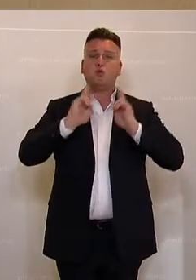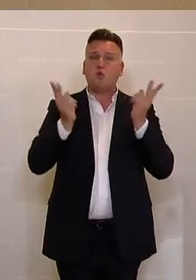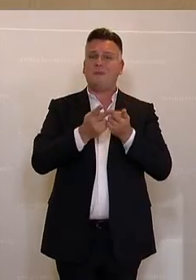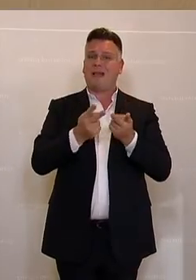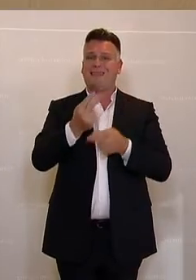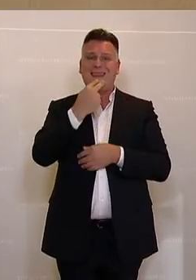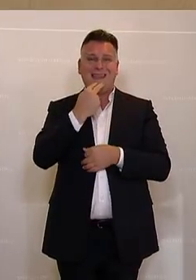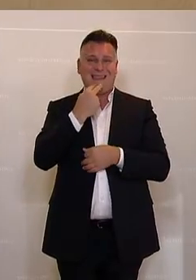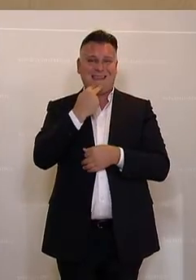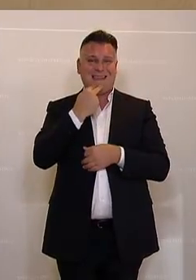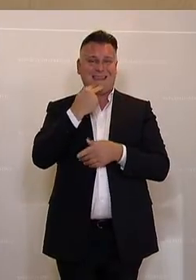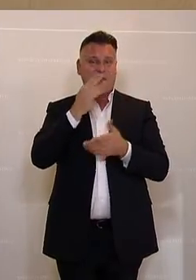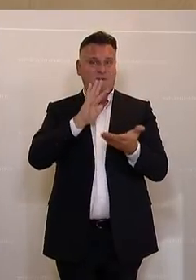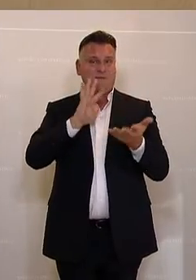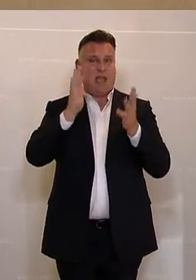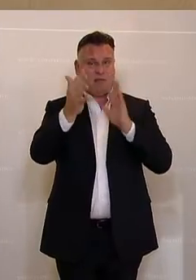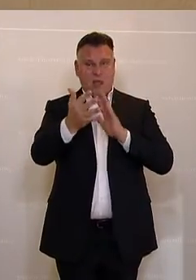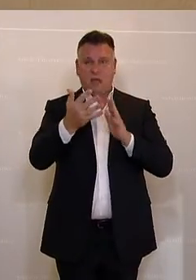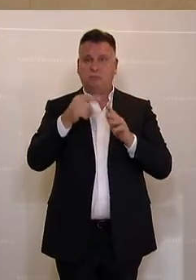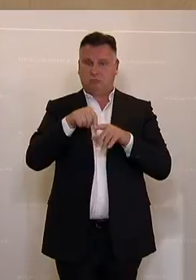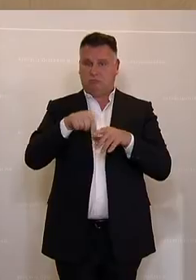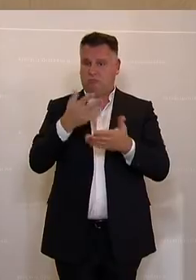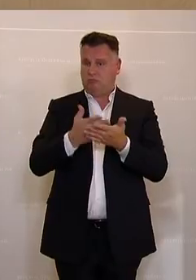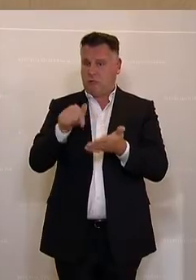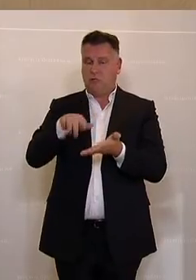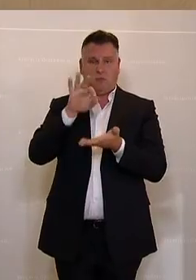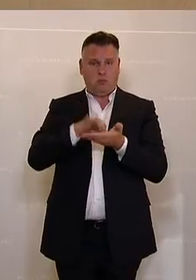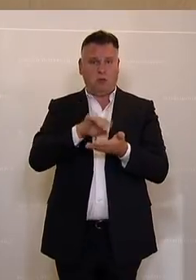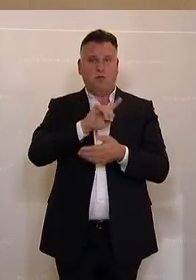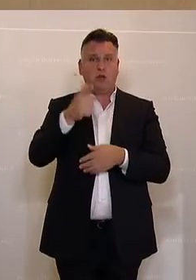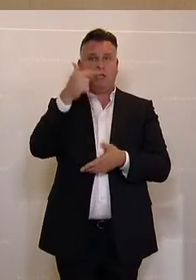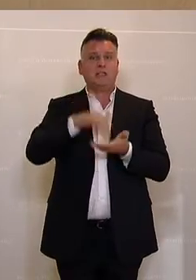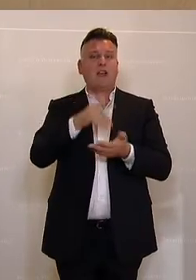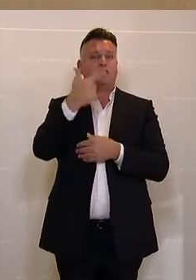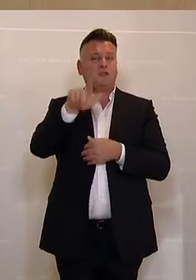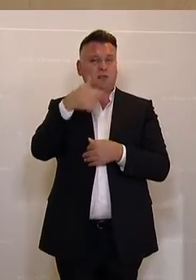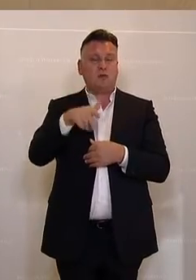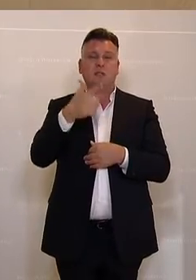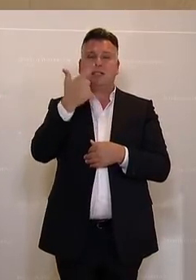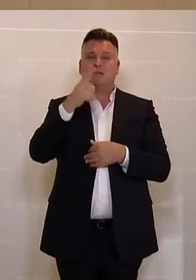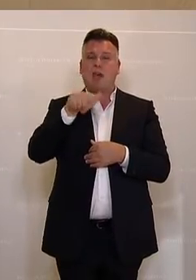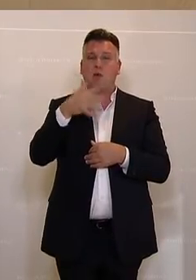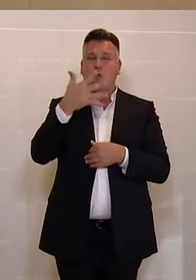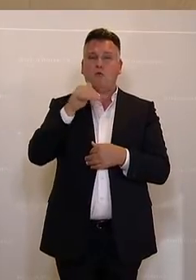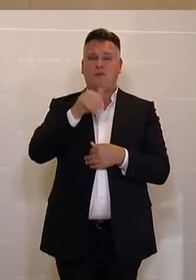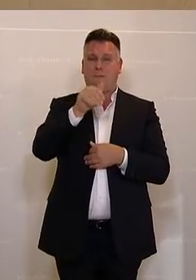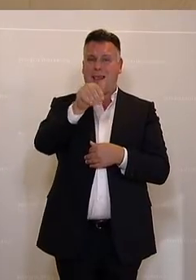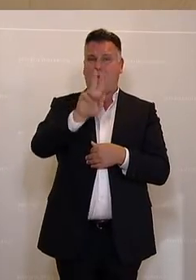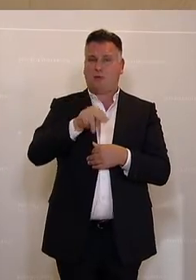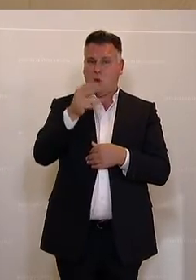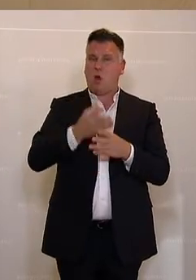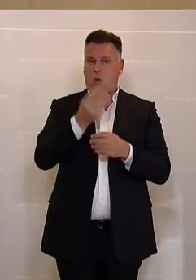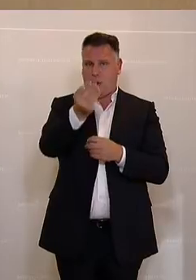für Energie, für die Energiewende alleine aus dieser UG für 2022 knapp 2,5 Milliarden Euro zur